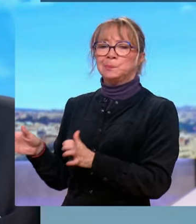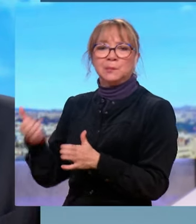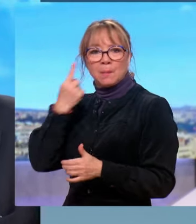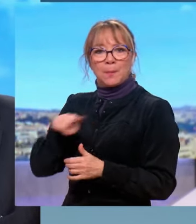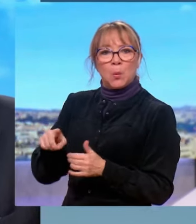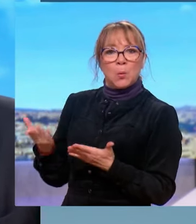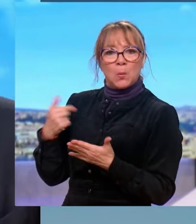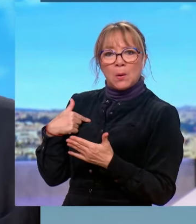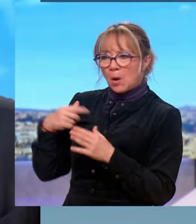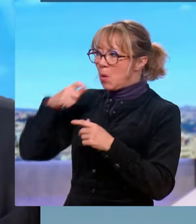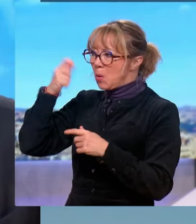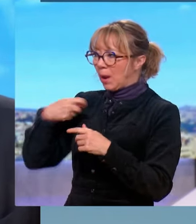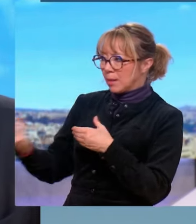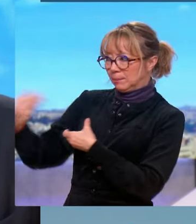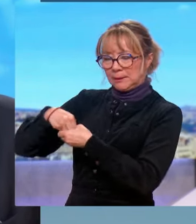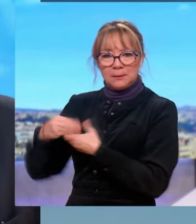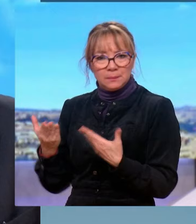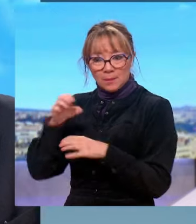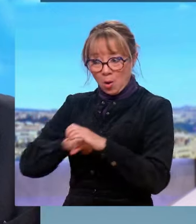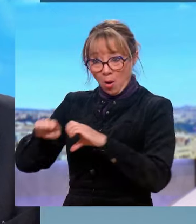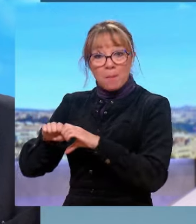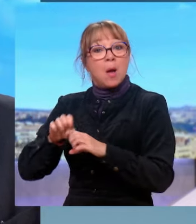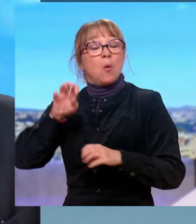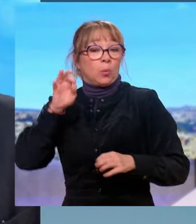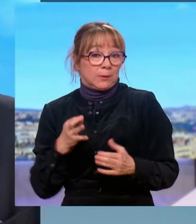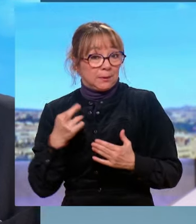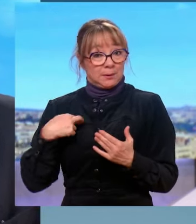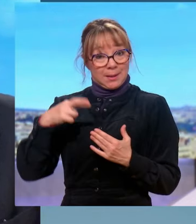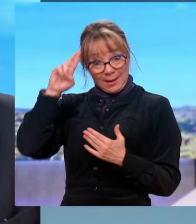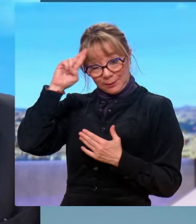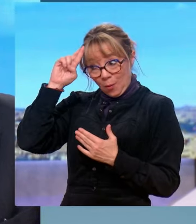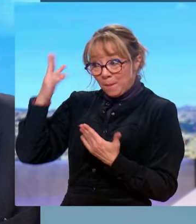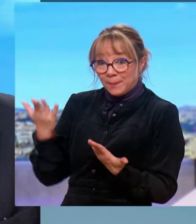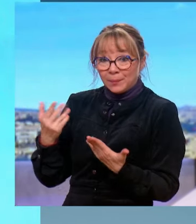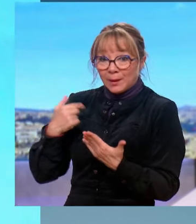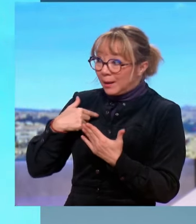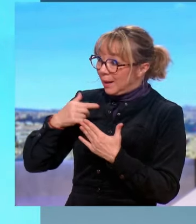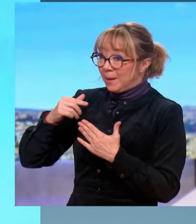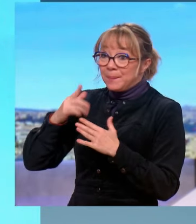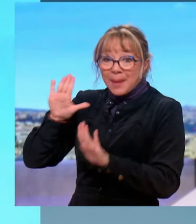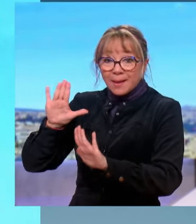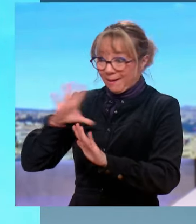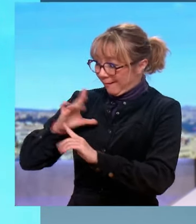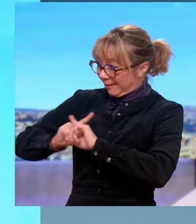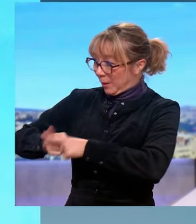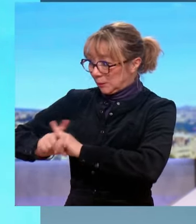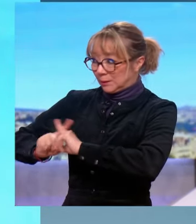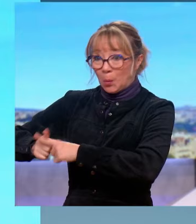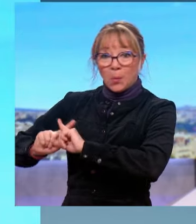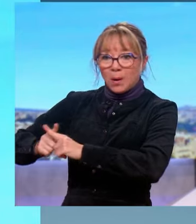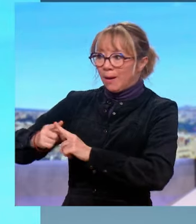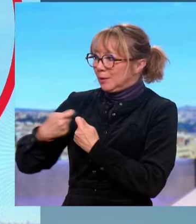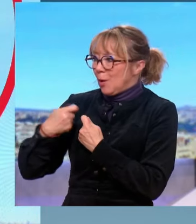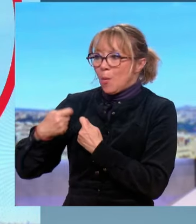c'est loin d'être fait. Mais vous avez raison de dire que si des négociations d'adhésion étaient ouvertes, l'Ukraine ne rentrerait pas demain dans l'Union européenne. C'est un long